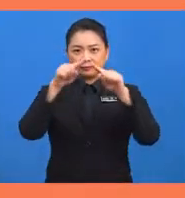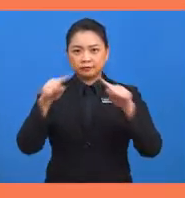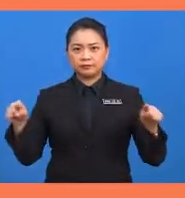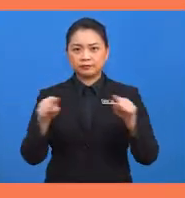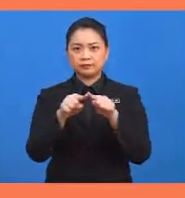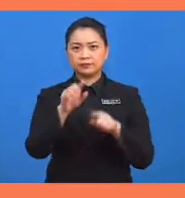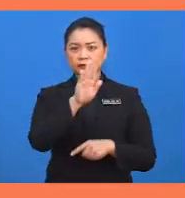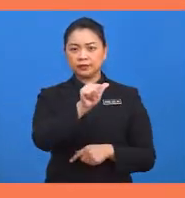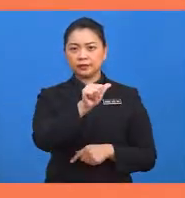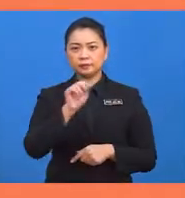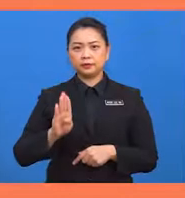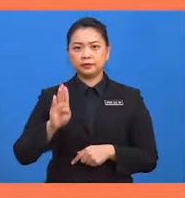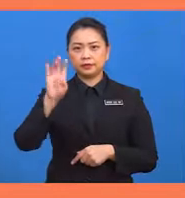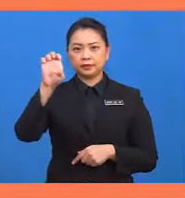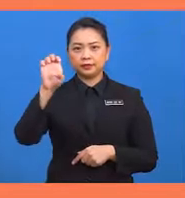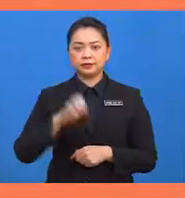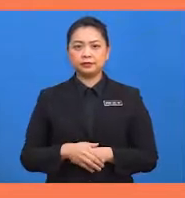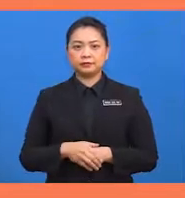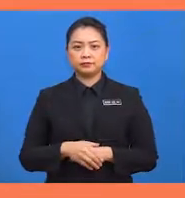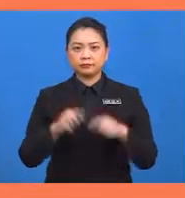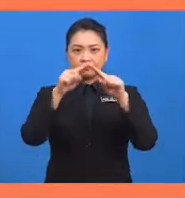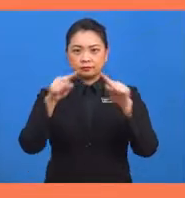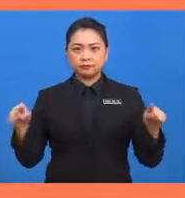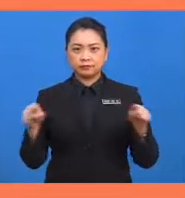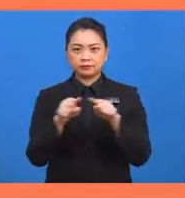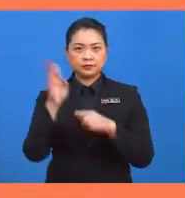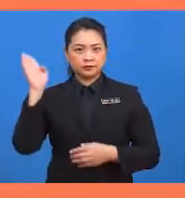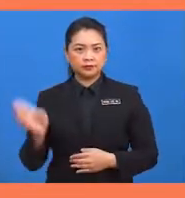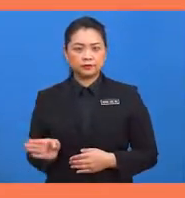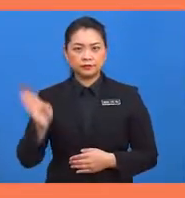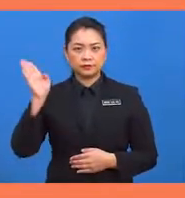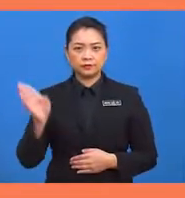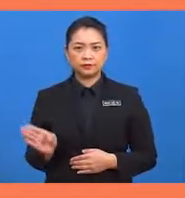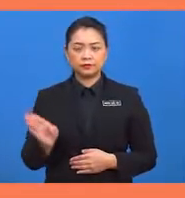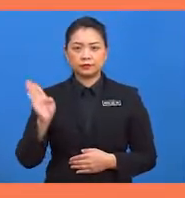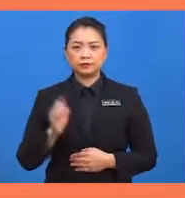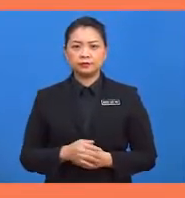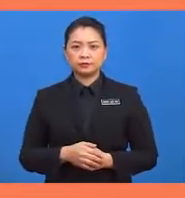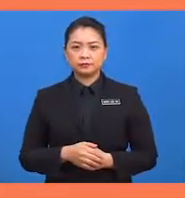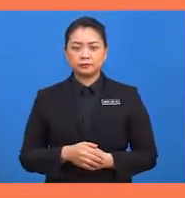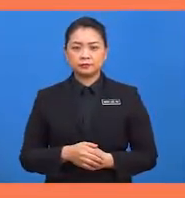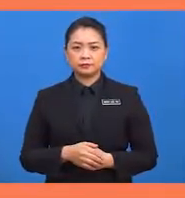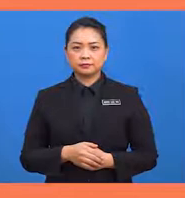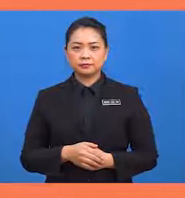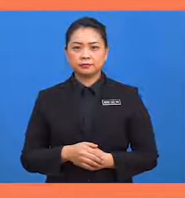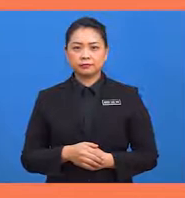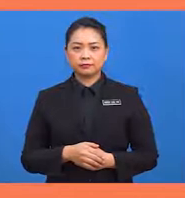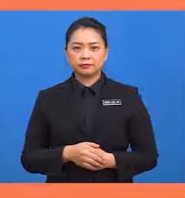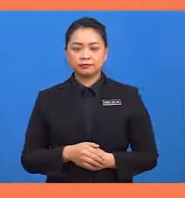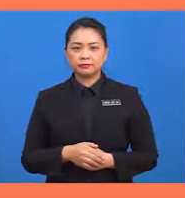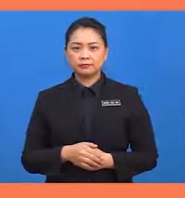ABE. Segitiga AEB ialah sebuah segitiga bersudut tegak.